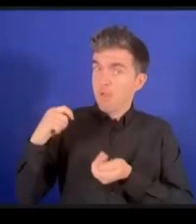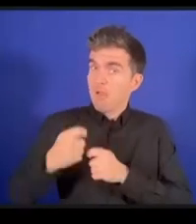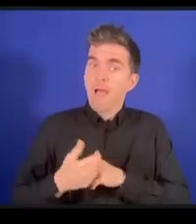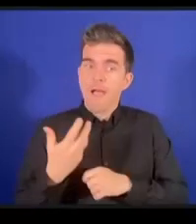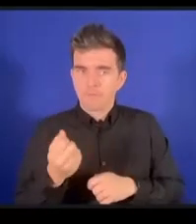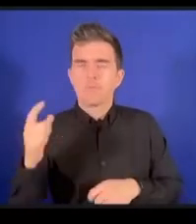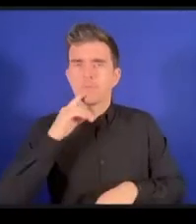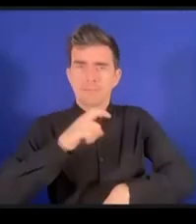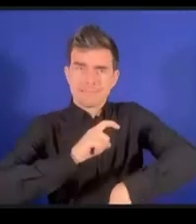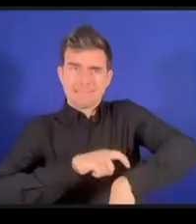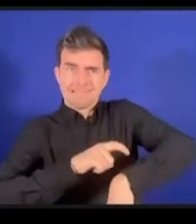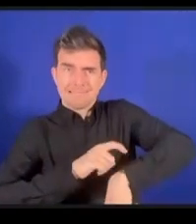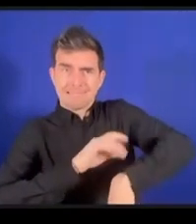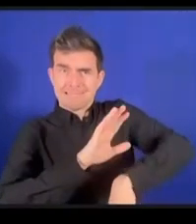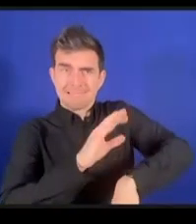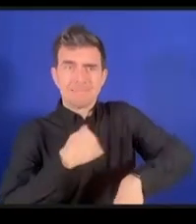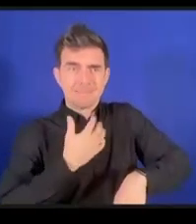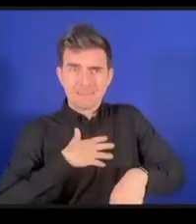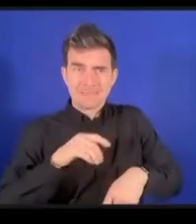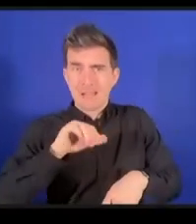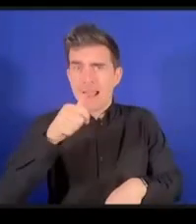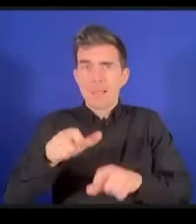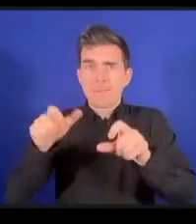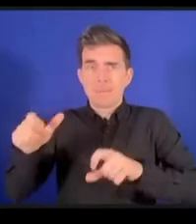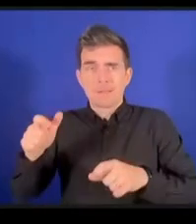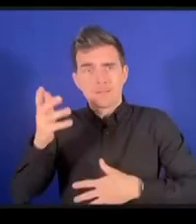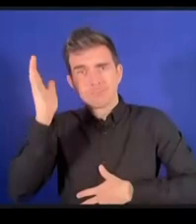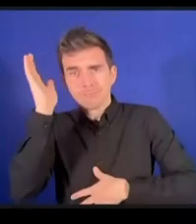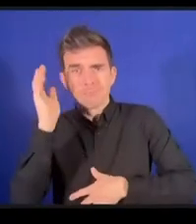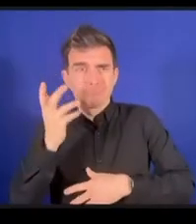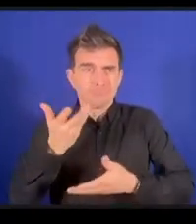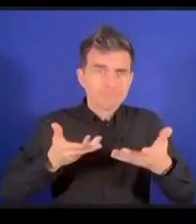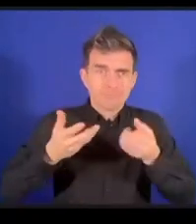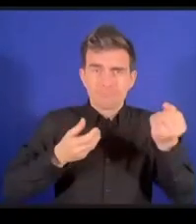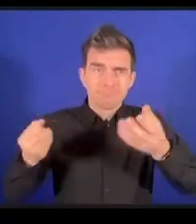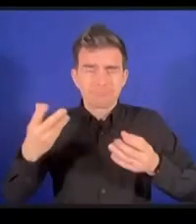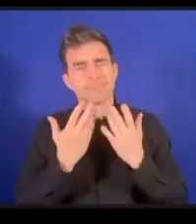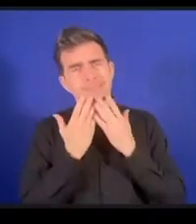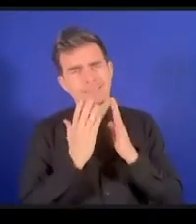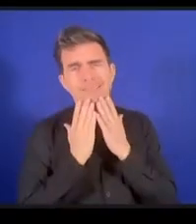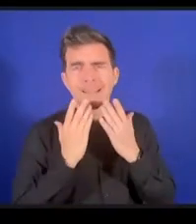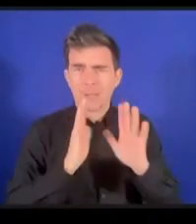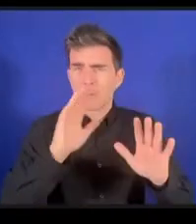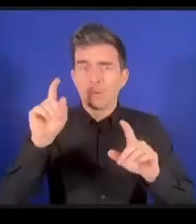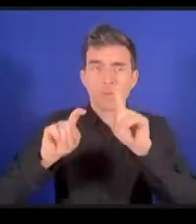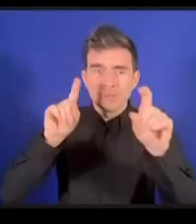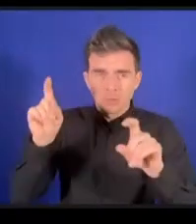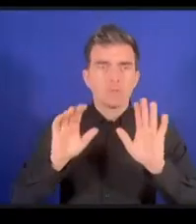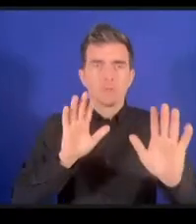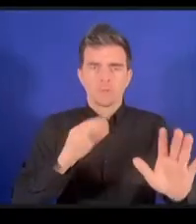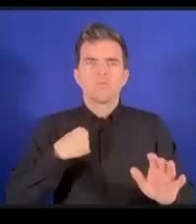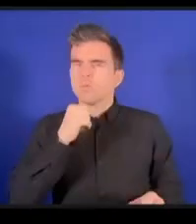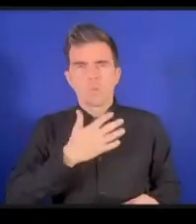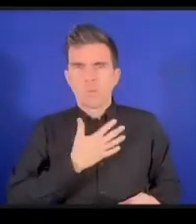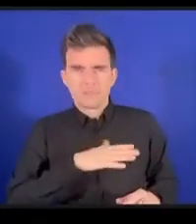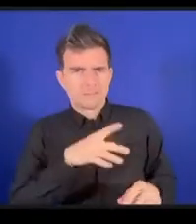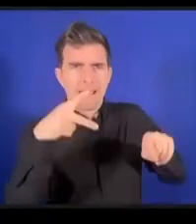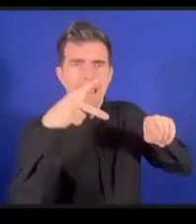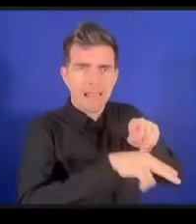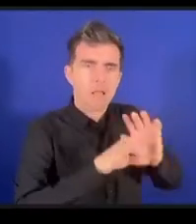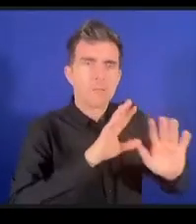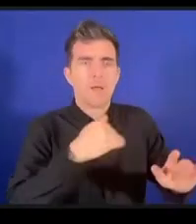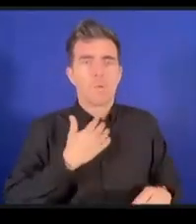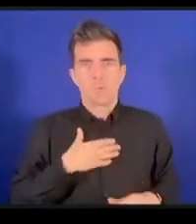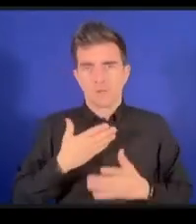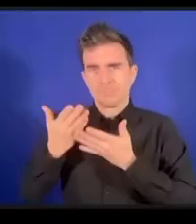発言してもらいたいと思いますすいません中断してしまってでも他の方たちにぜ